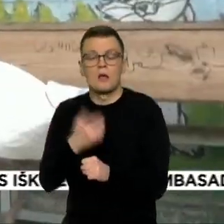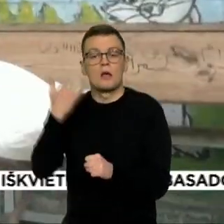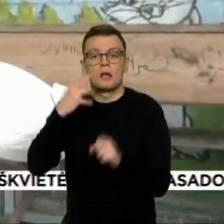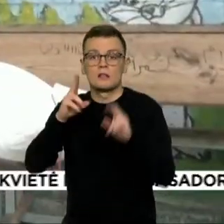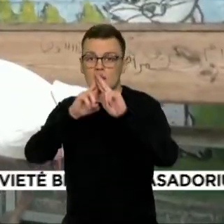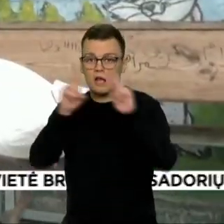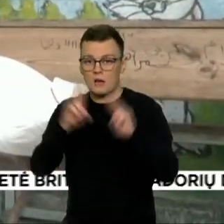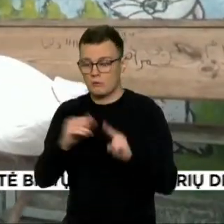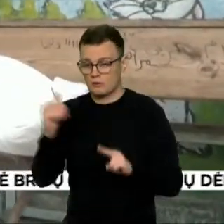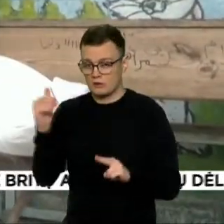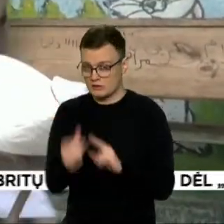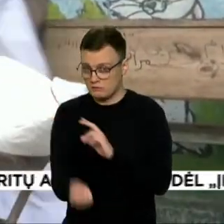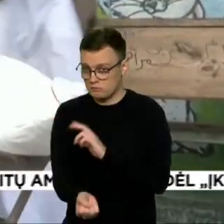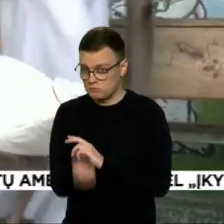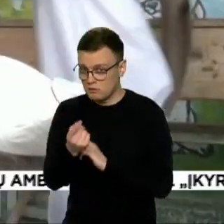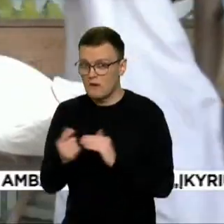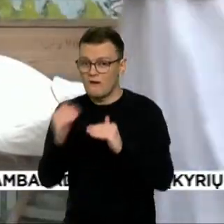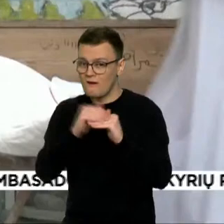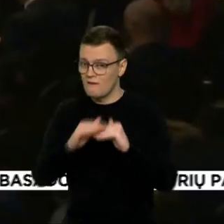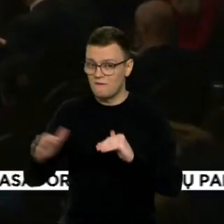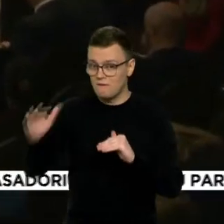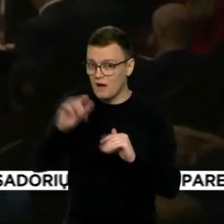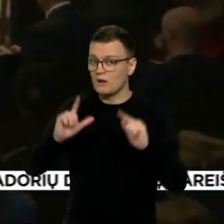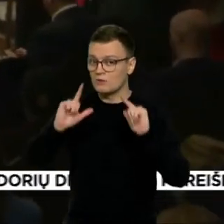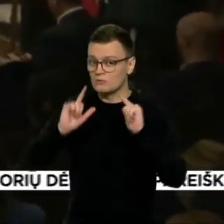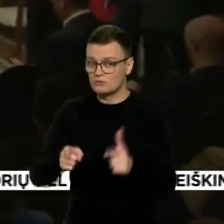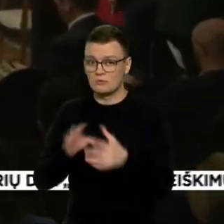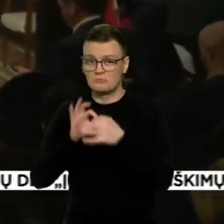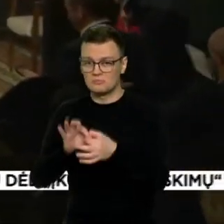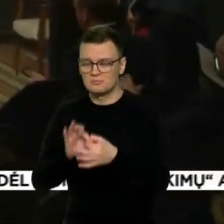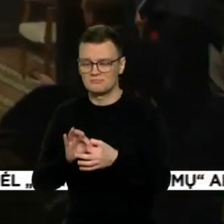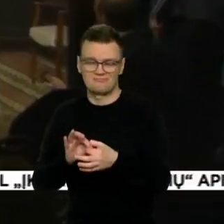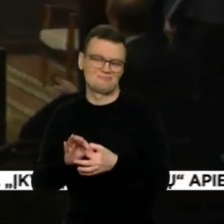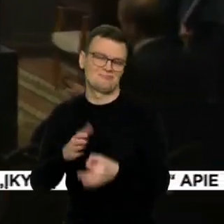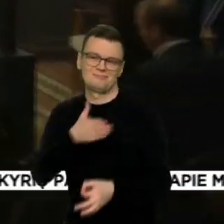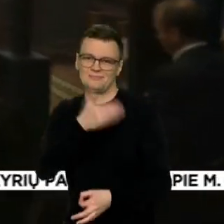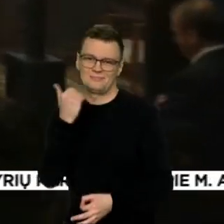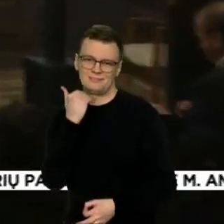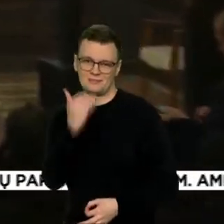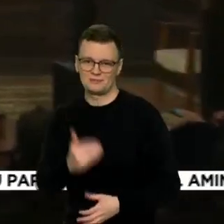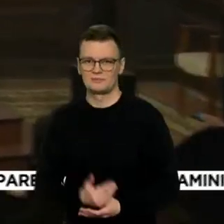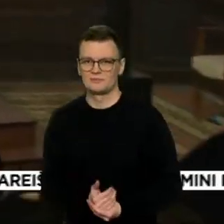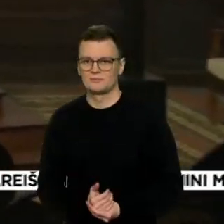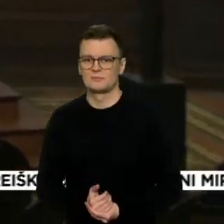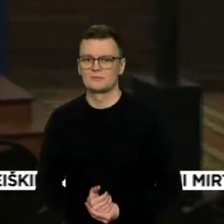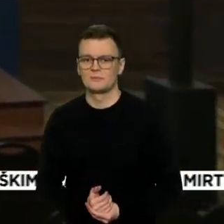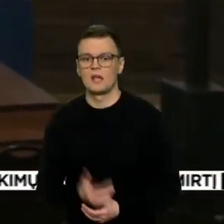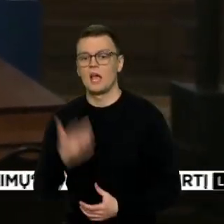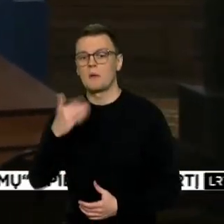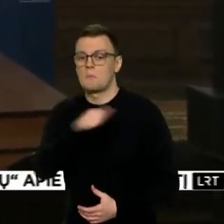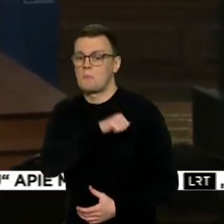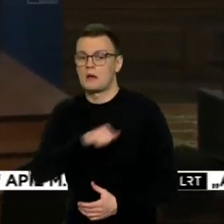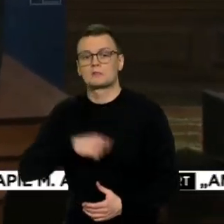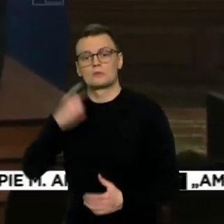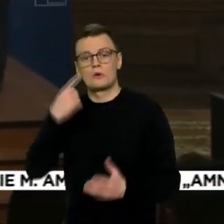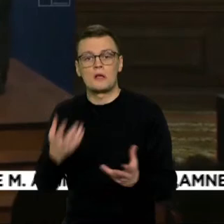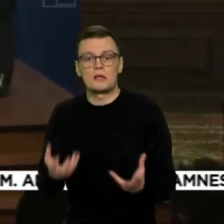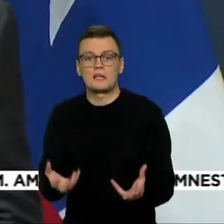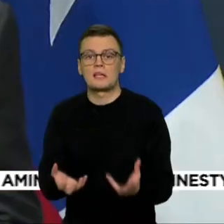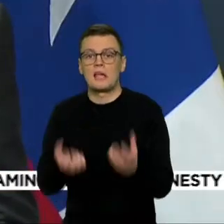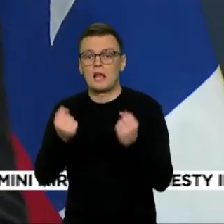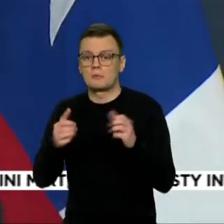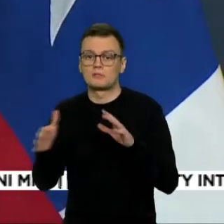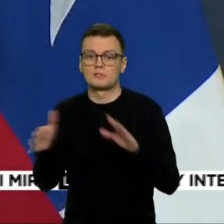Saudo Arabija stosi vakarų pusę. Dėja. Junktinės valstijos pačios bando gelbėti situaciją naftos kainoms vėl